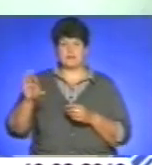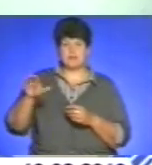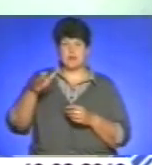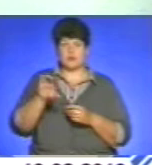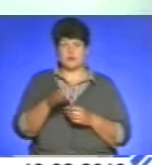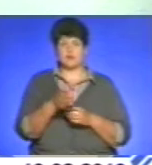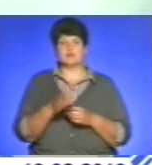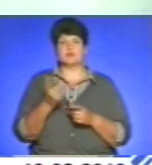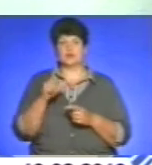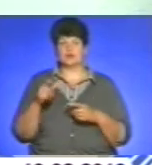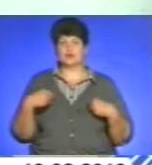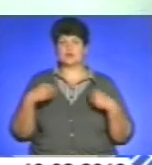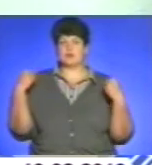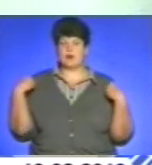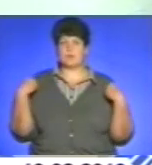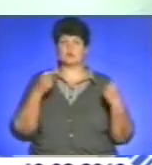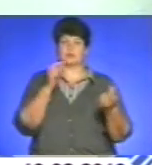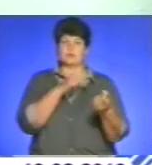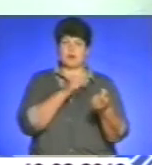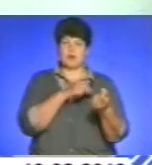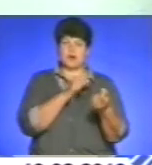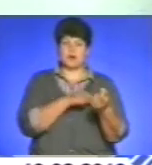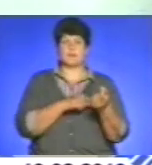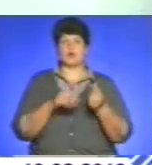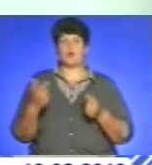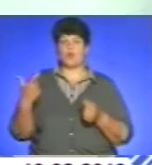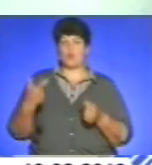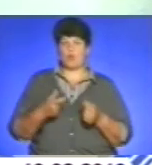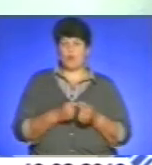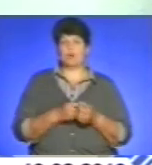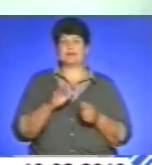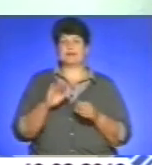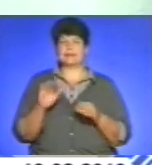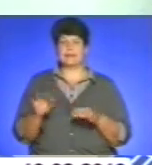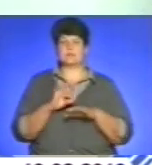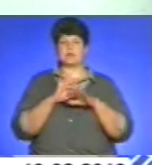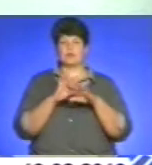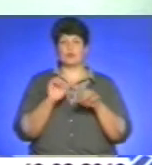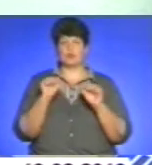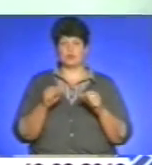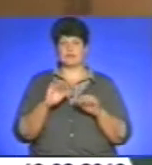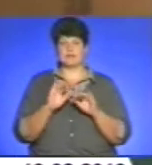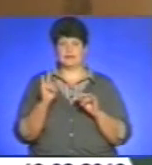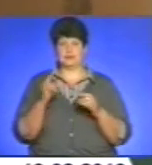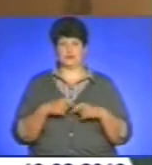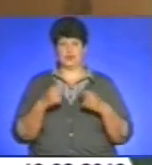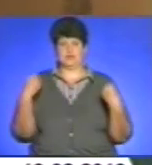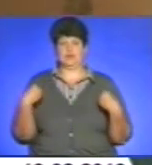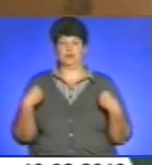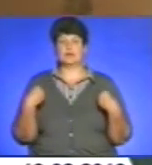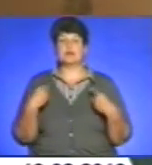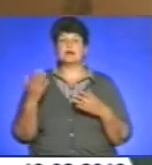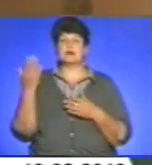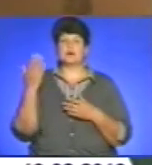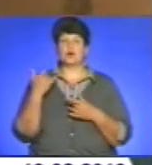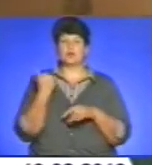роздітися, покапають їм тут уколи, тепло, дітей приводять, можна дитину розібрати. Головна мета